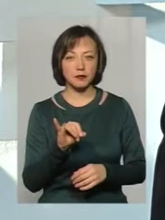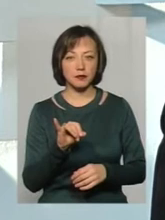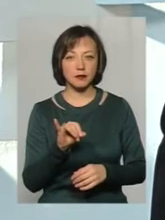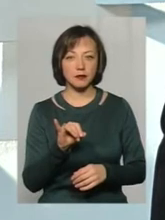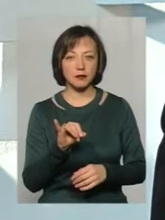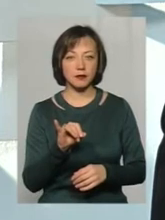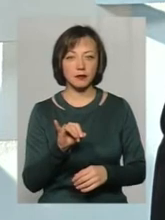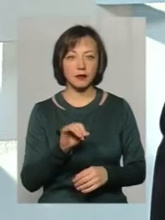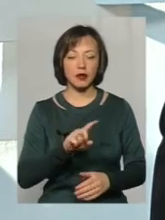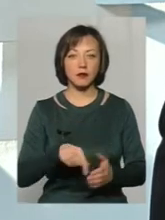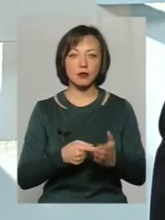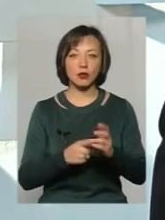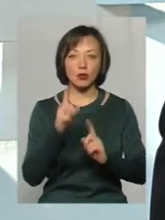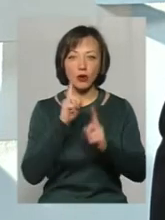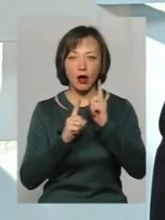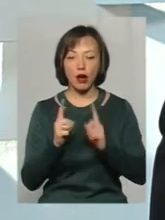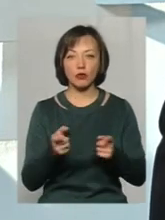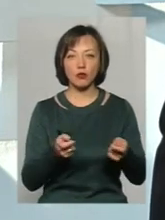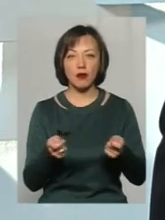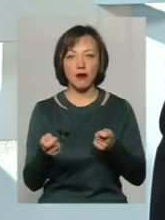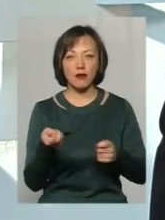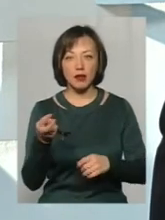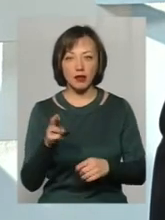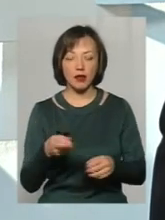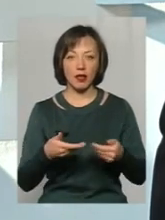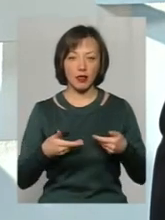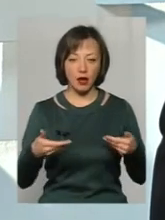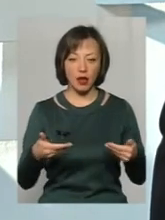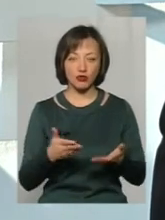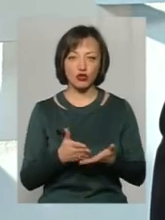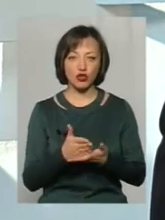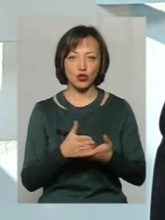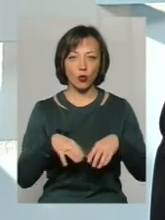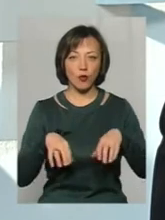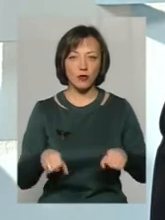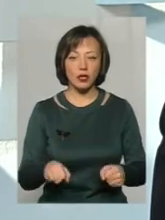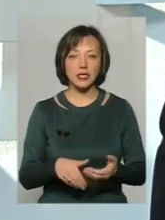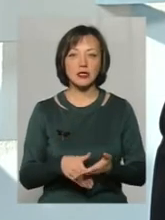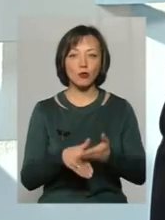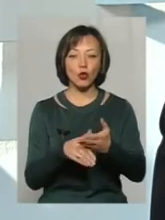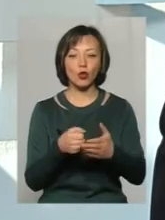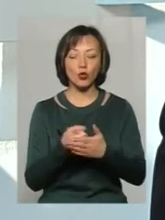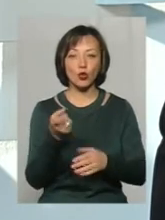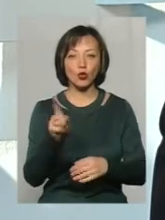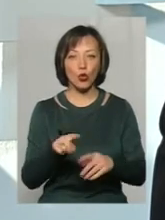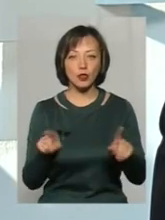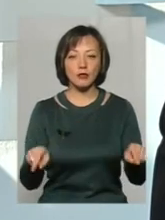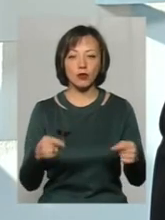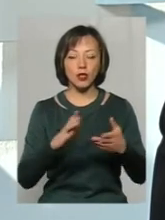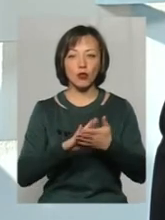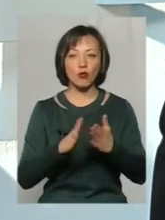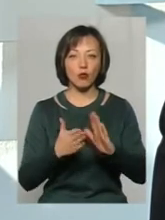І міську раду, управління, нас, чиновників, стимулює до того, щоб створювати